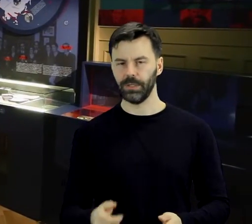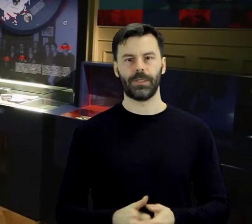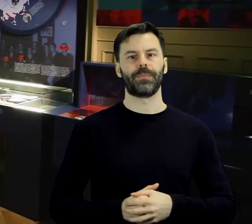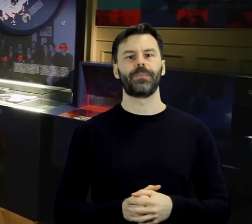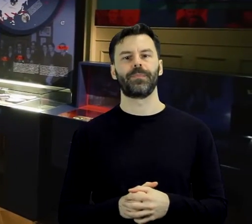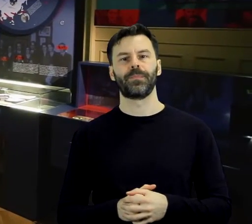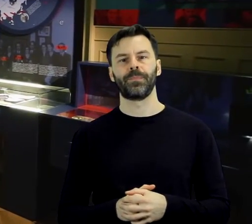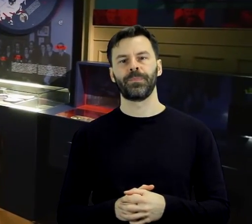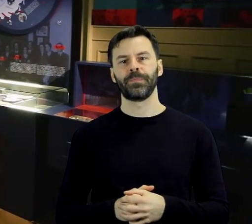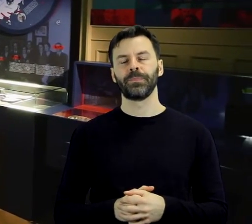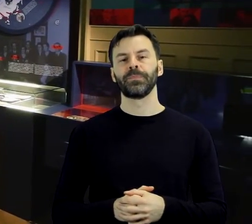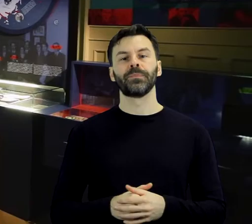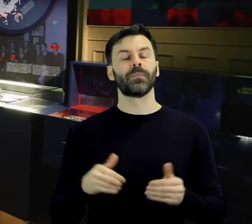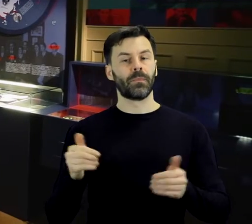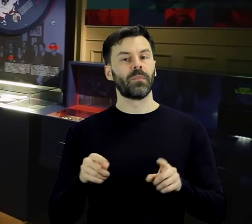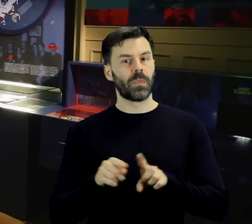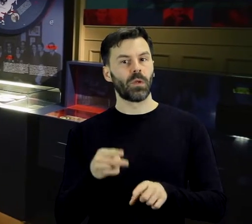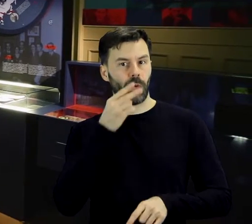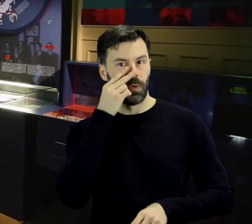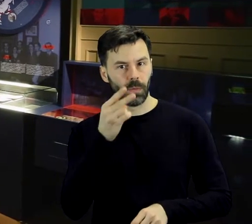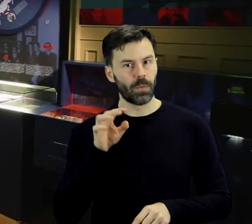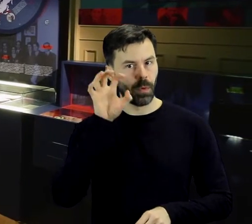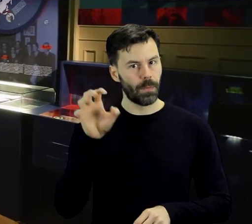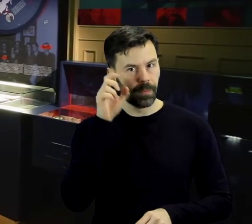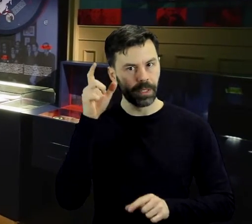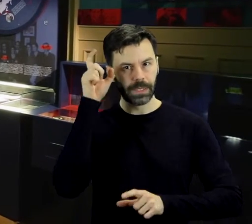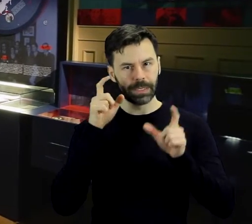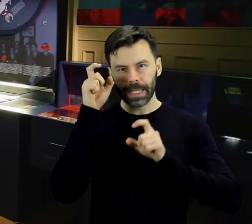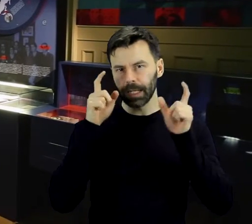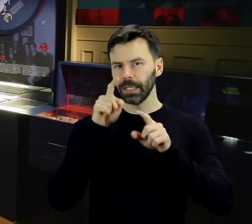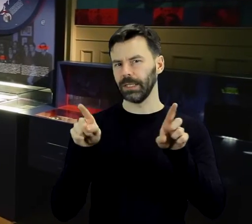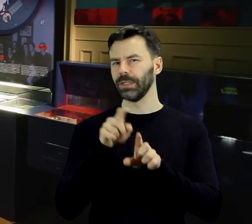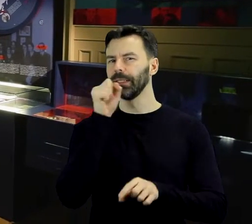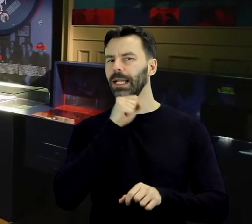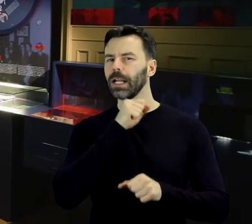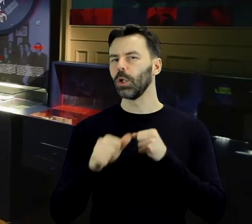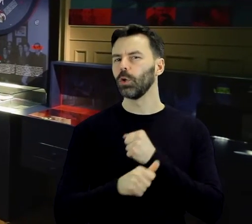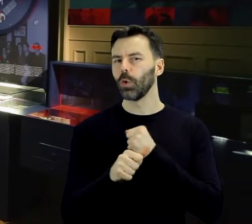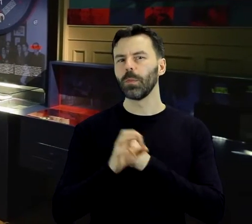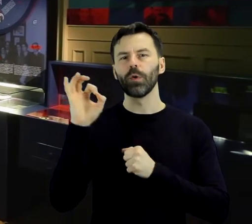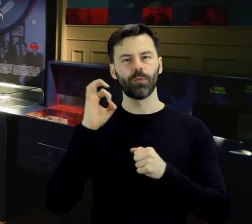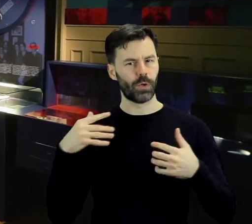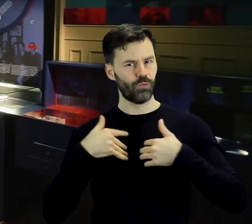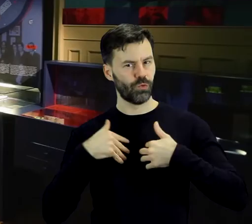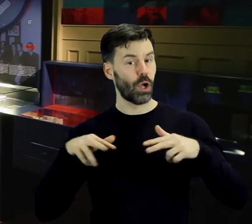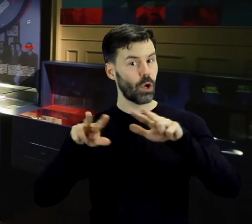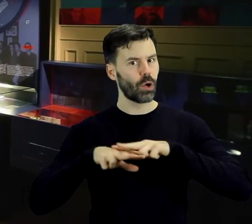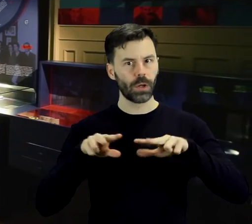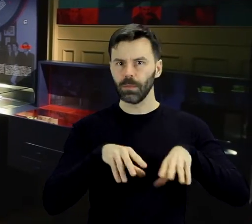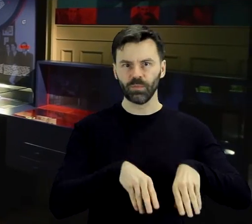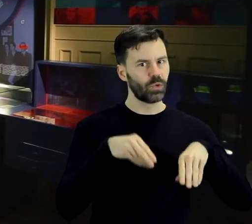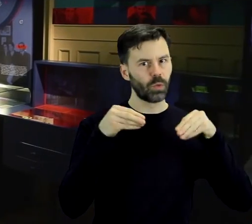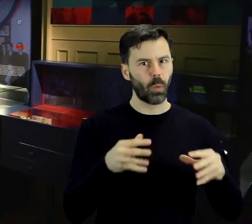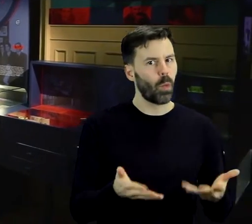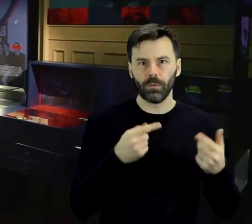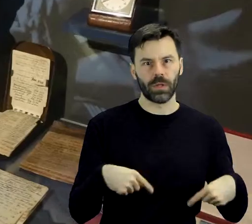poświęconej Tansmanowi można obejrzeć zdjęcia oraz archiwalne dokumenty prezentujące jego życie rodzinne, niełatwe